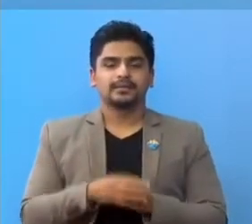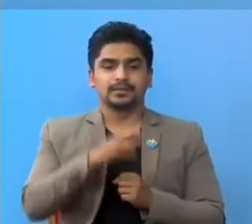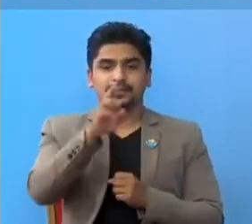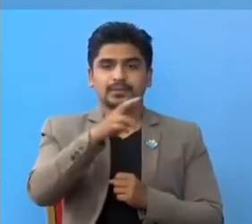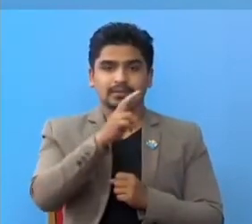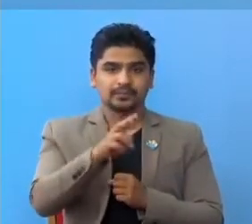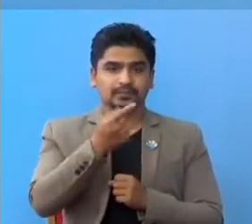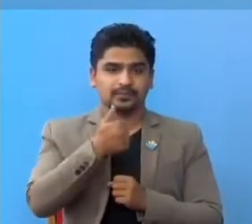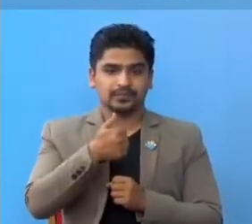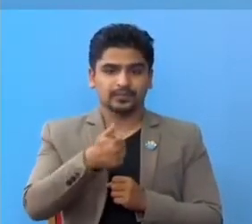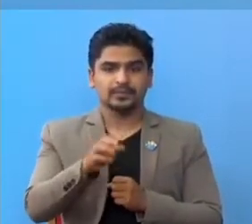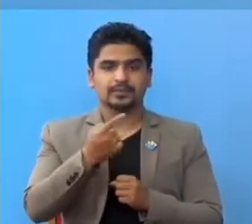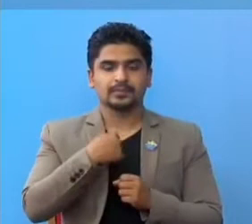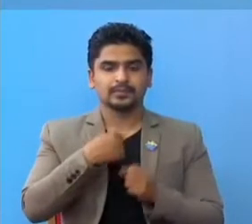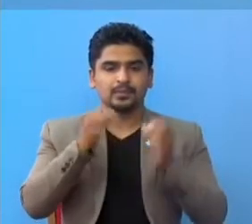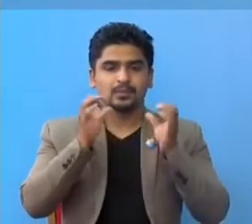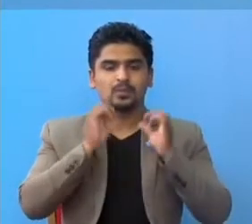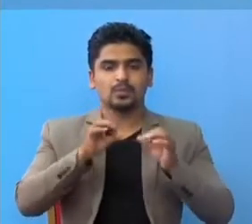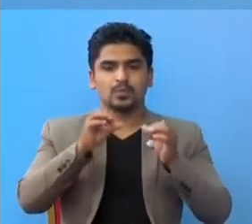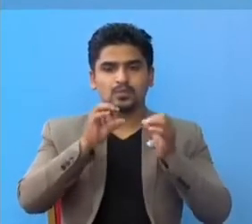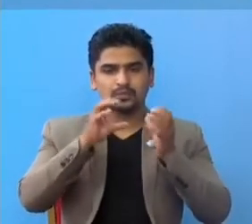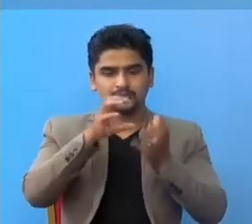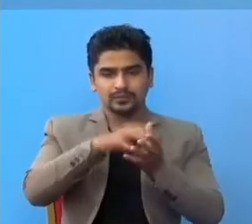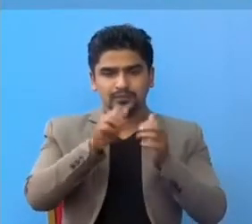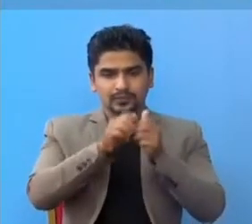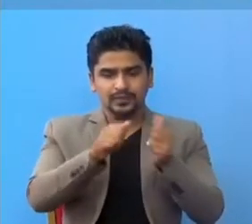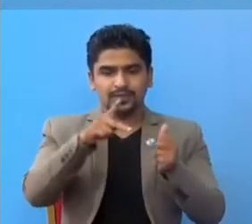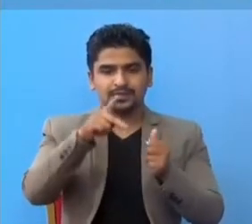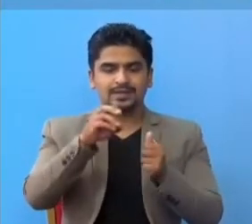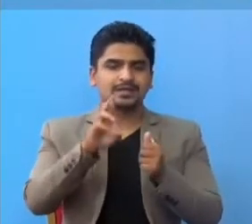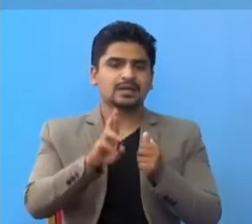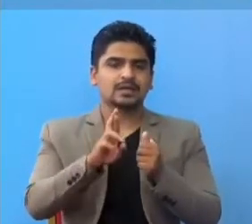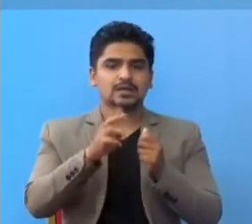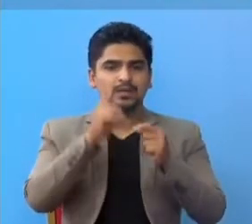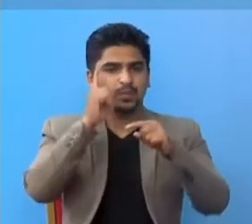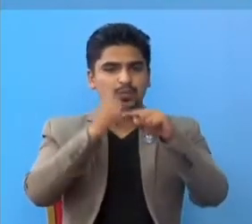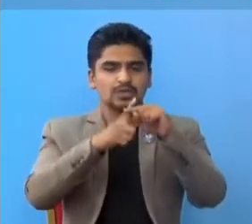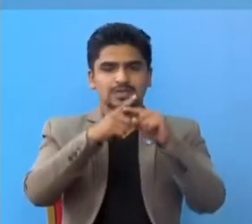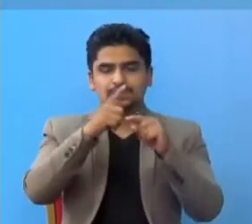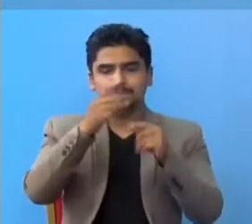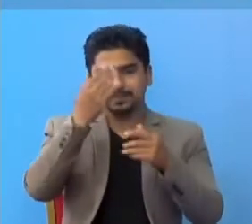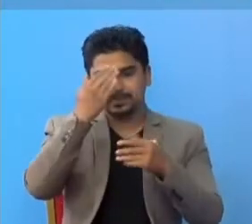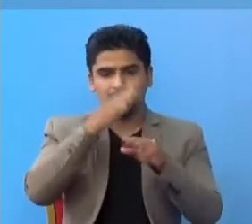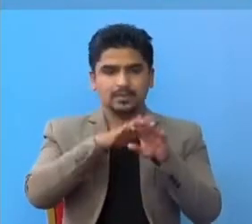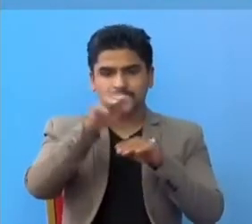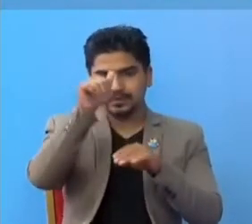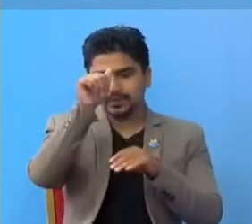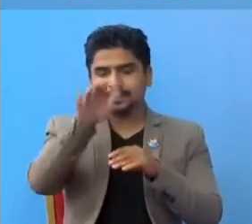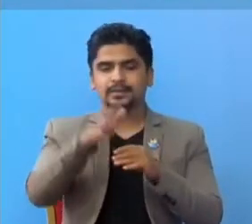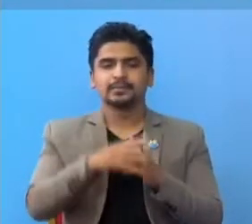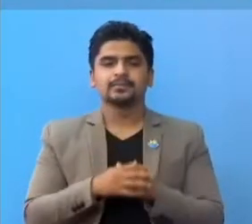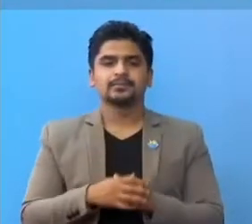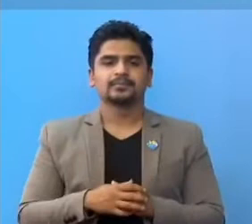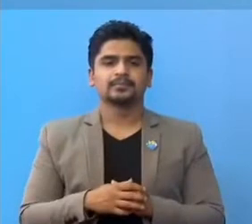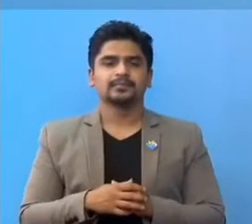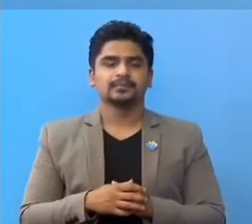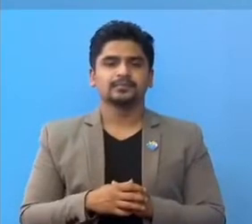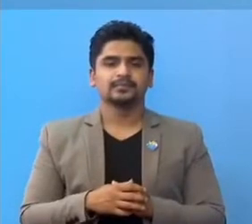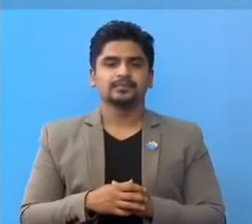अब मां प्रयोक्साला अन्सार रियल टाइम PCR पोजिटिब केस सरकुब विवरन बताउन गई रहे को चुँँ